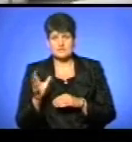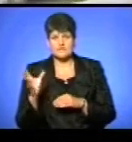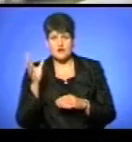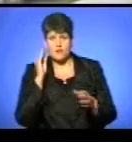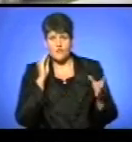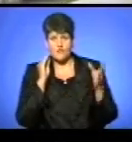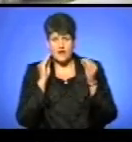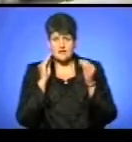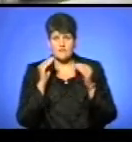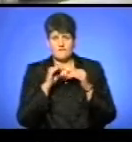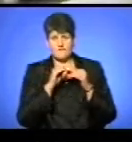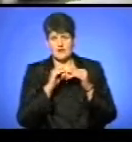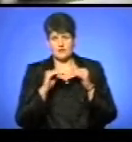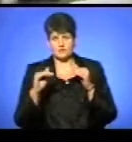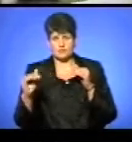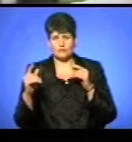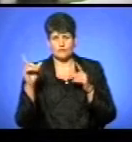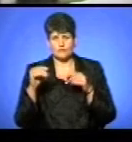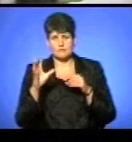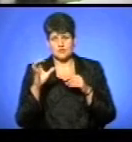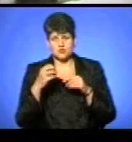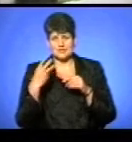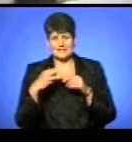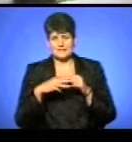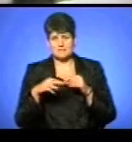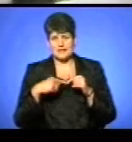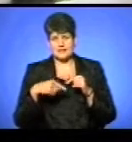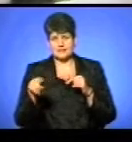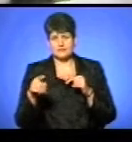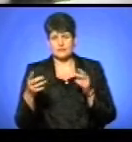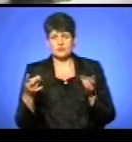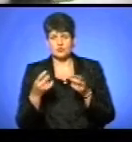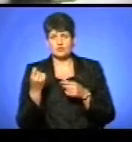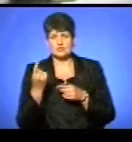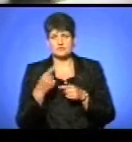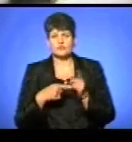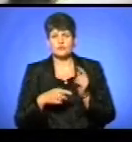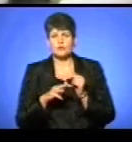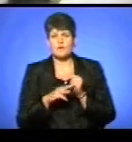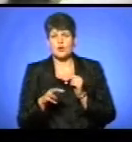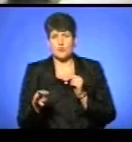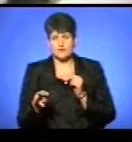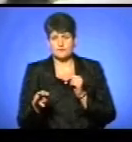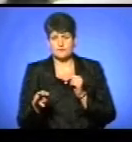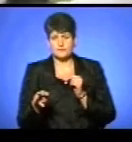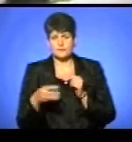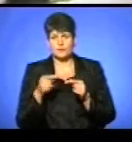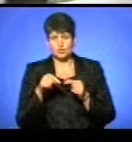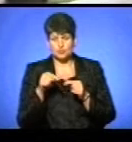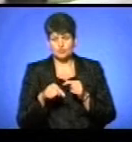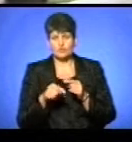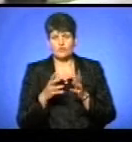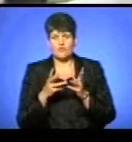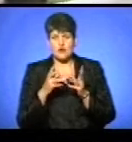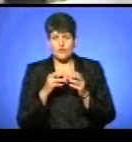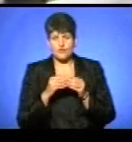верхнього шару по всій довжині дамби, це 530 метрів, необхідно 11,5 мільйонів. Це тут враховані також